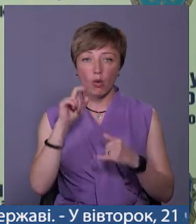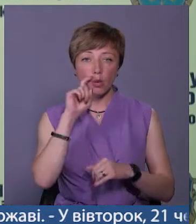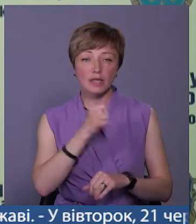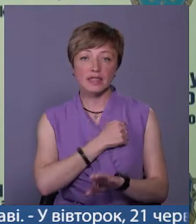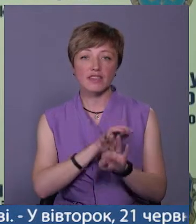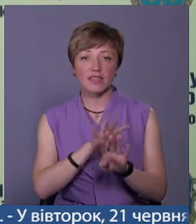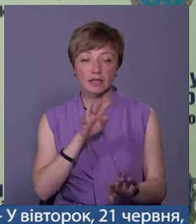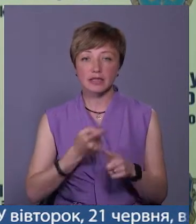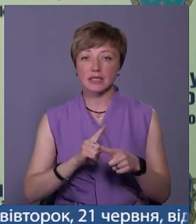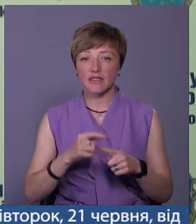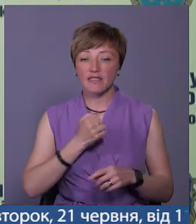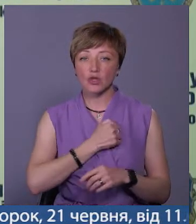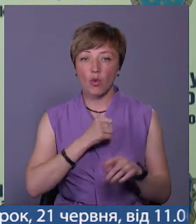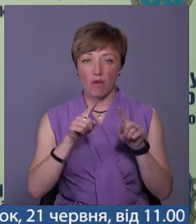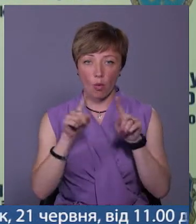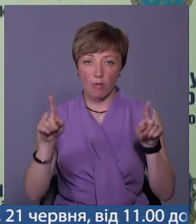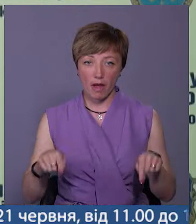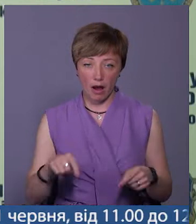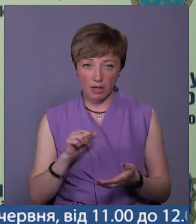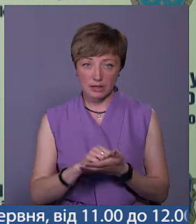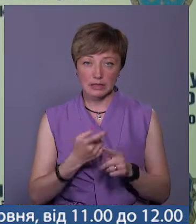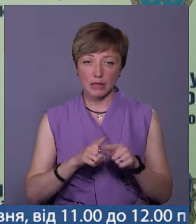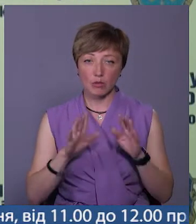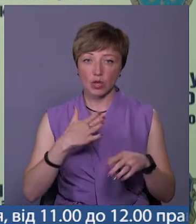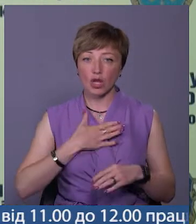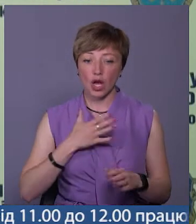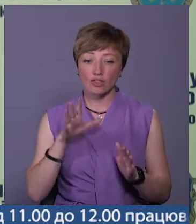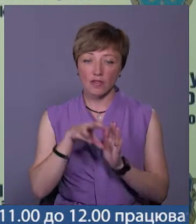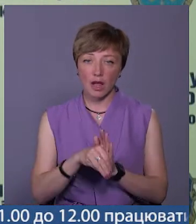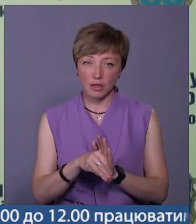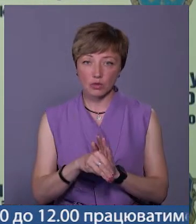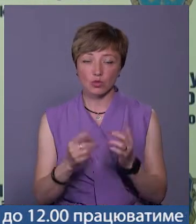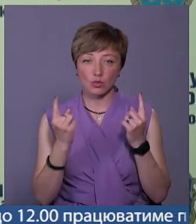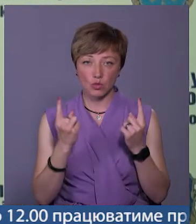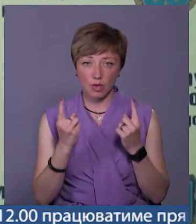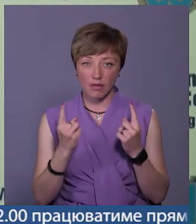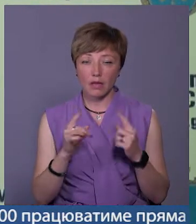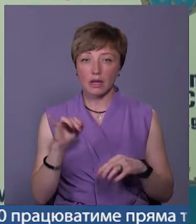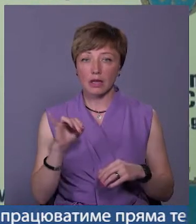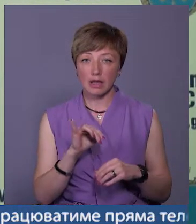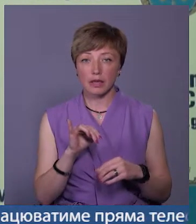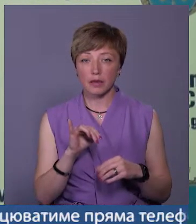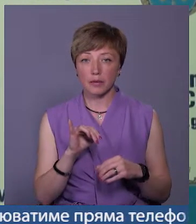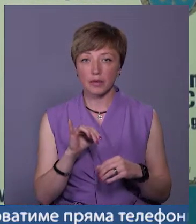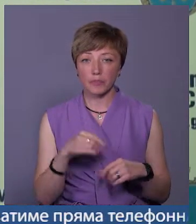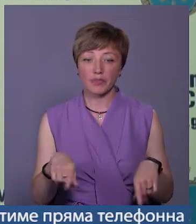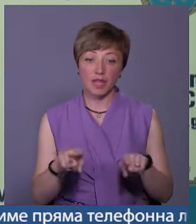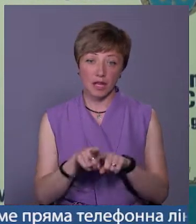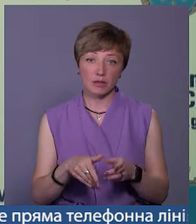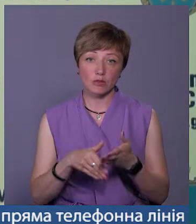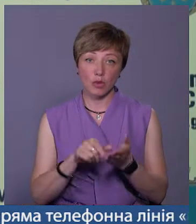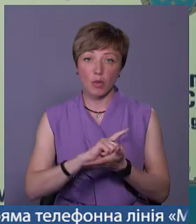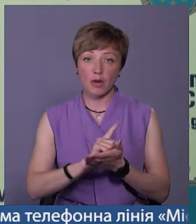військо, тому що це військові облігації. Це буде наш внесок, доволі таки суттєвий. І такий спосіб